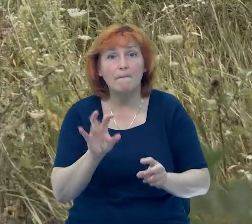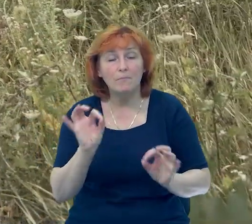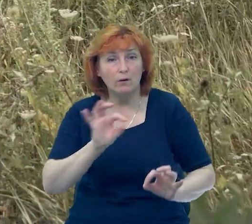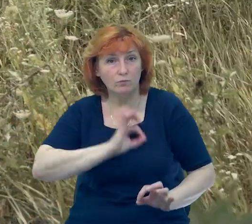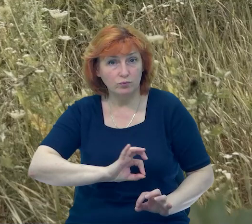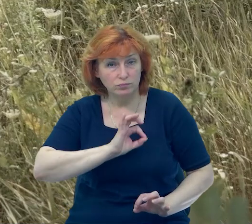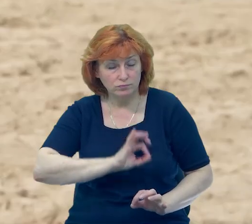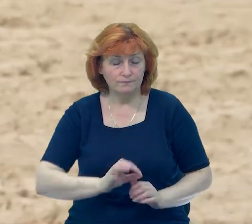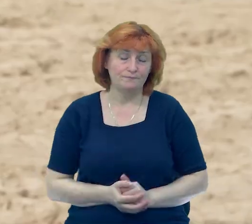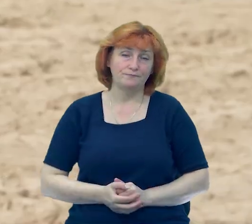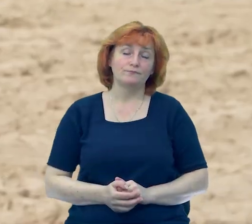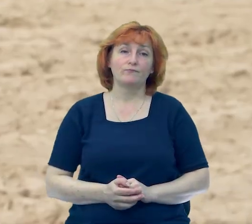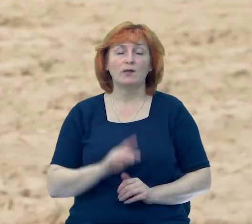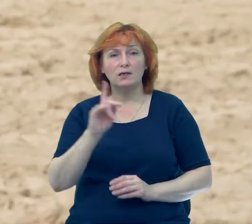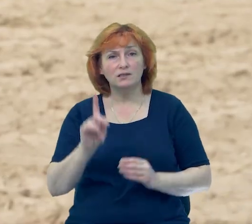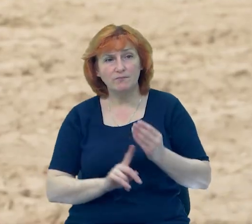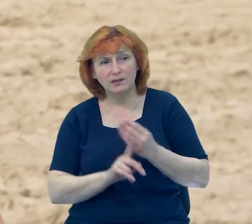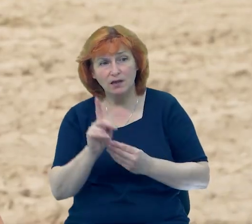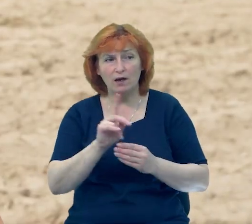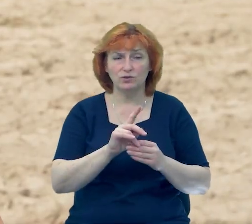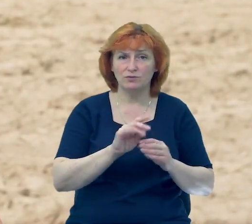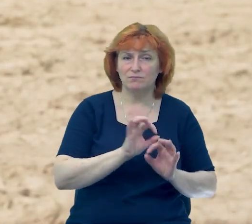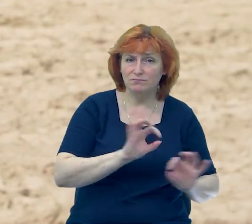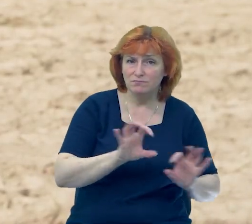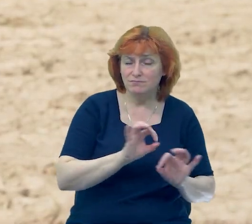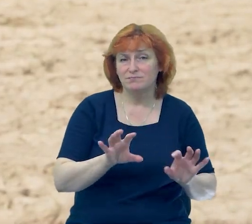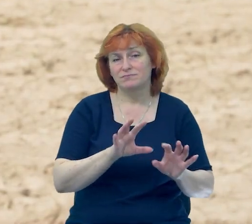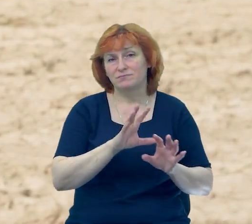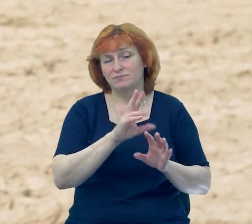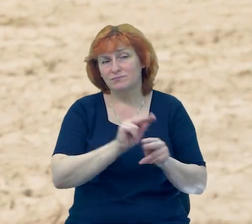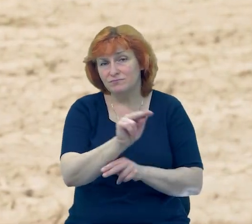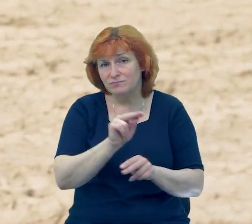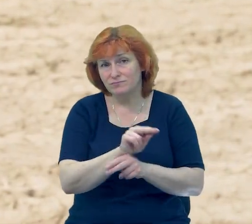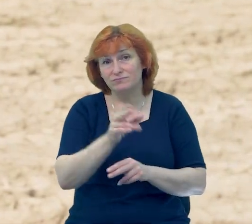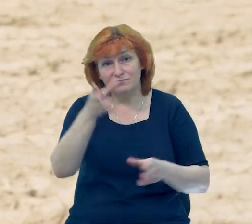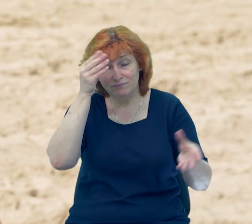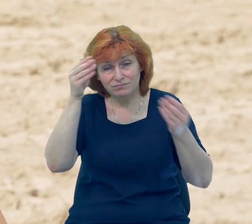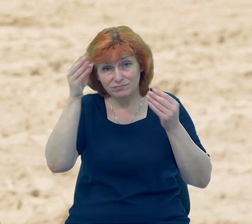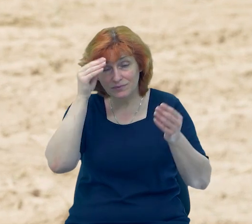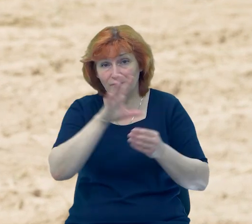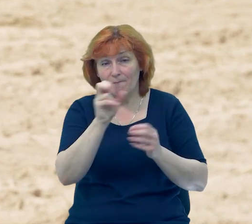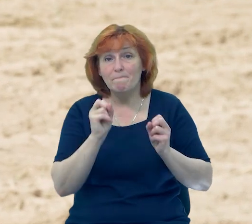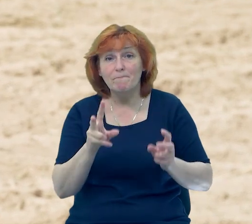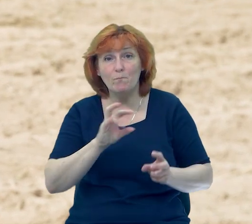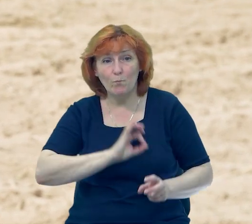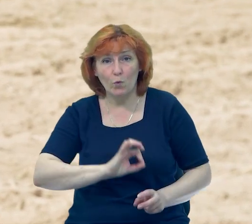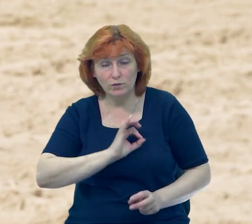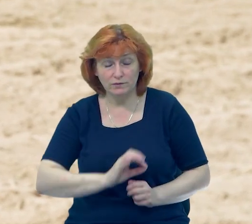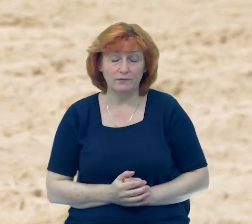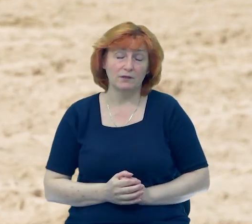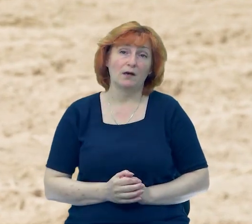територією України. Спочатку теоретичний матеріал проходили, потім почали його